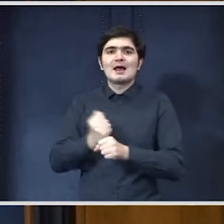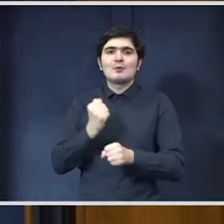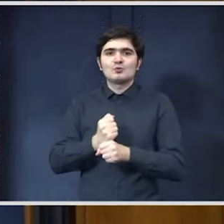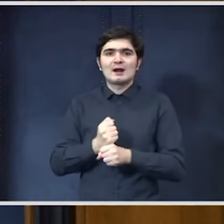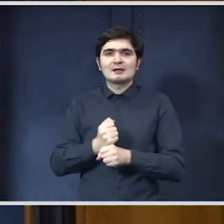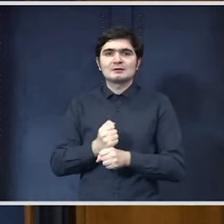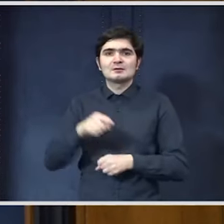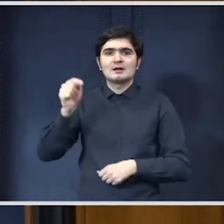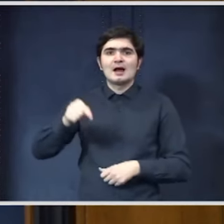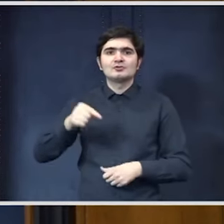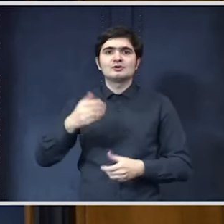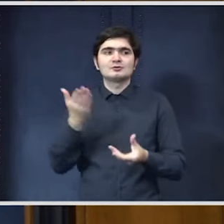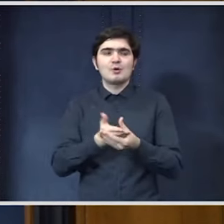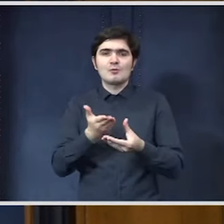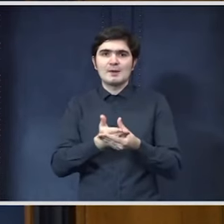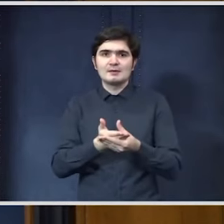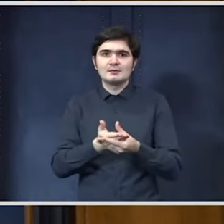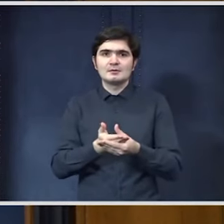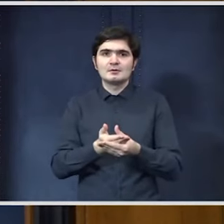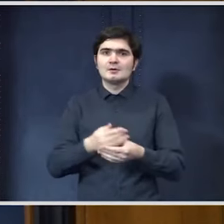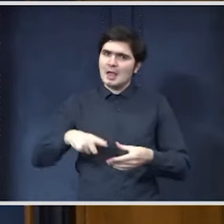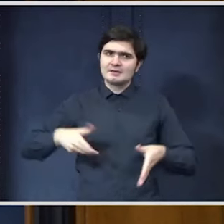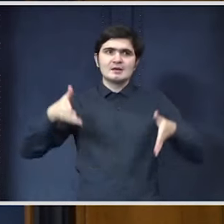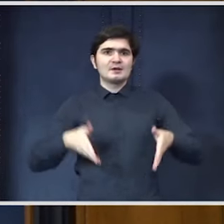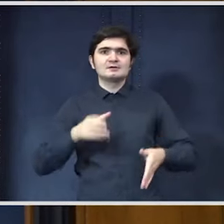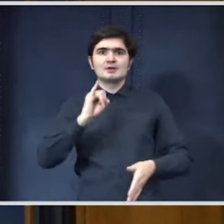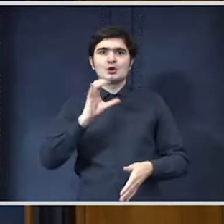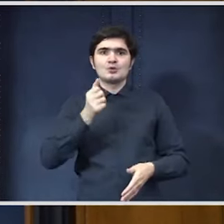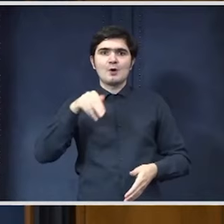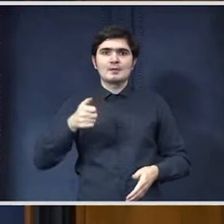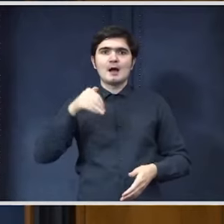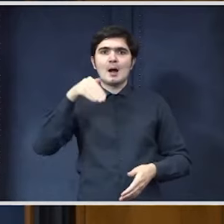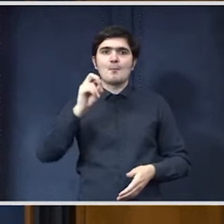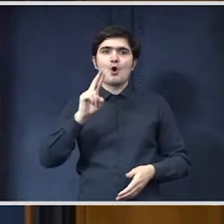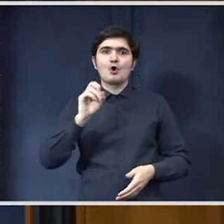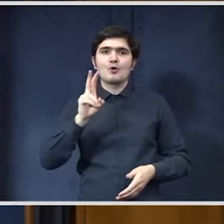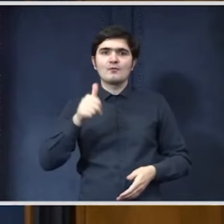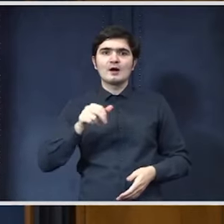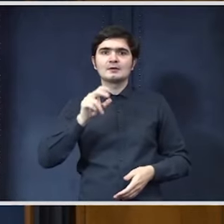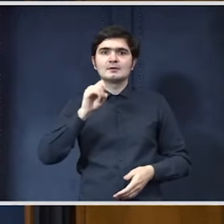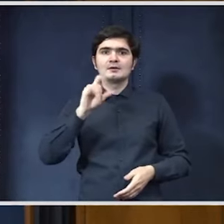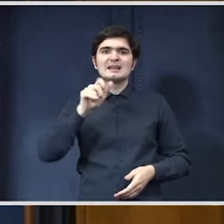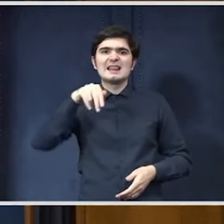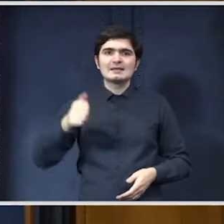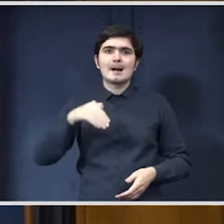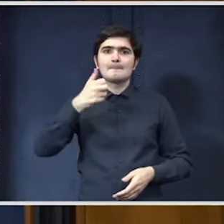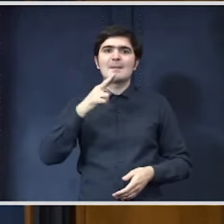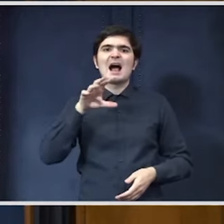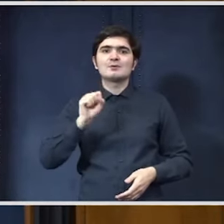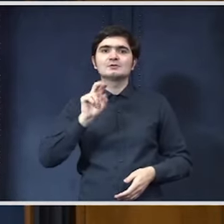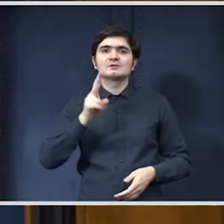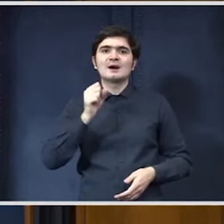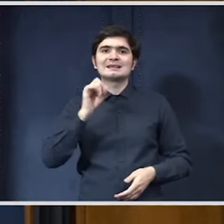acest document. Sunt aici prezenți Ioana Morovan, Vladilina, Marius Vasiliu, Septimiu